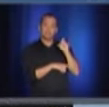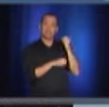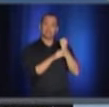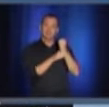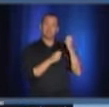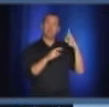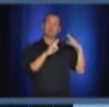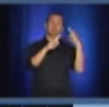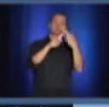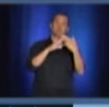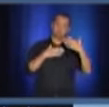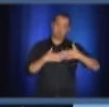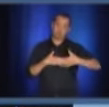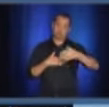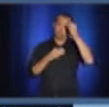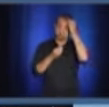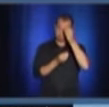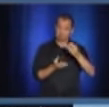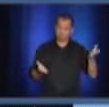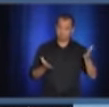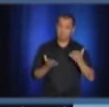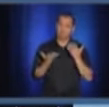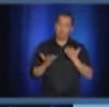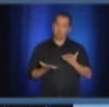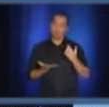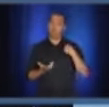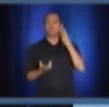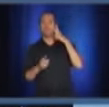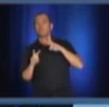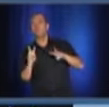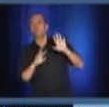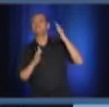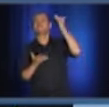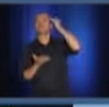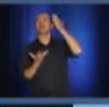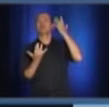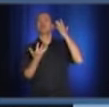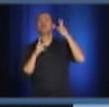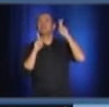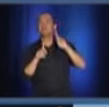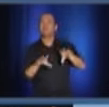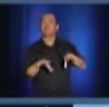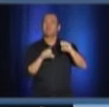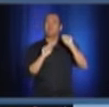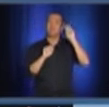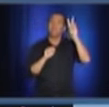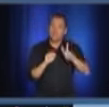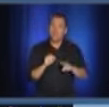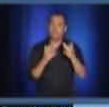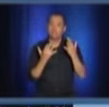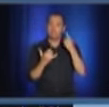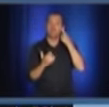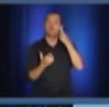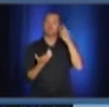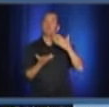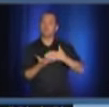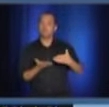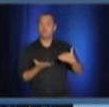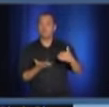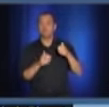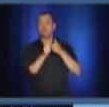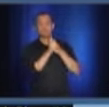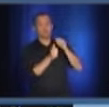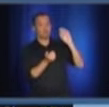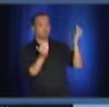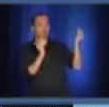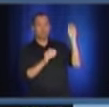permettre d'estimer quelle a été la proportion de personnes qui ont été infectées dans la population. Les chiffres ontariens sont autour de